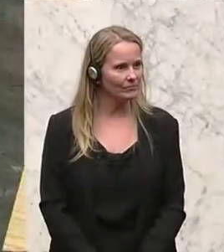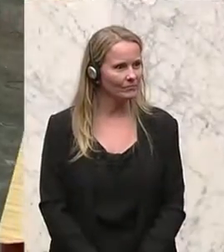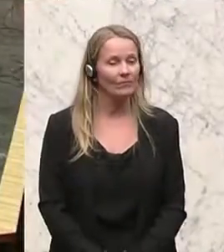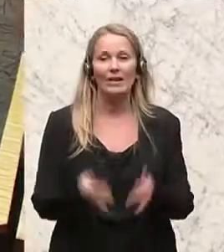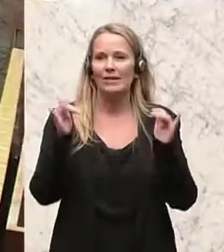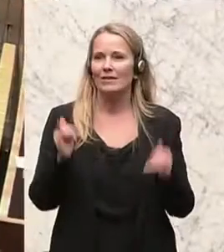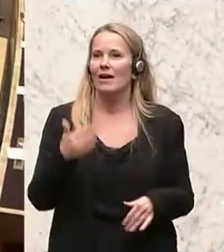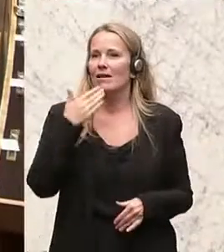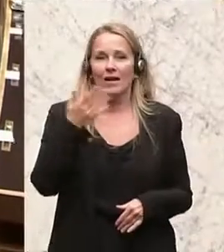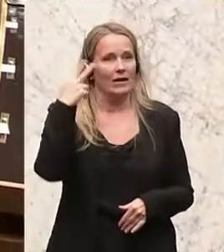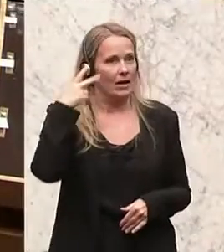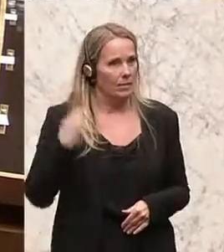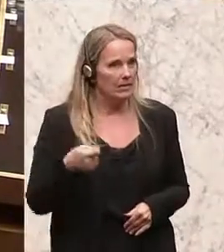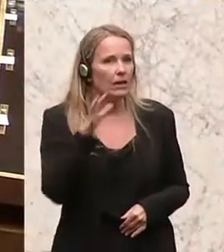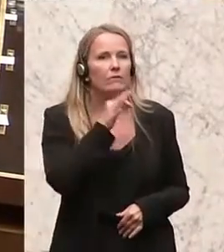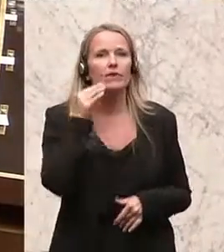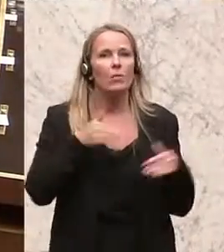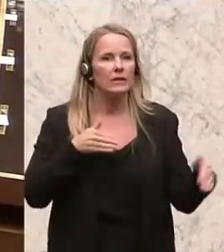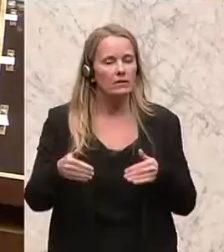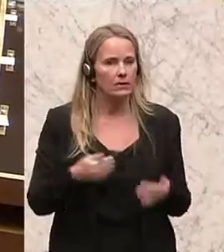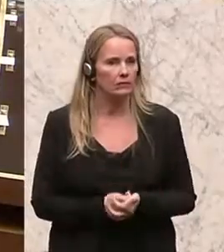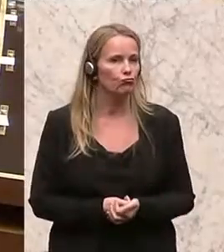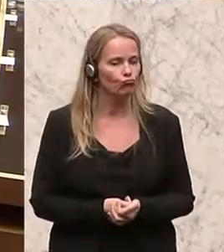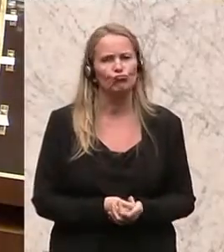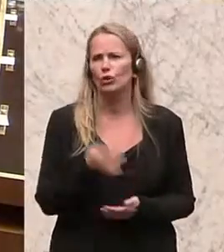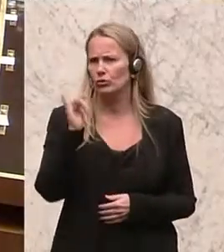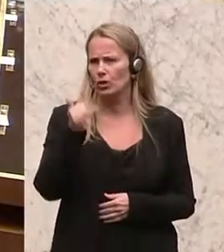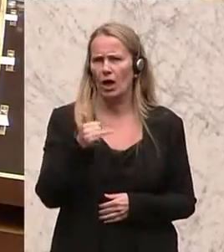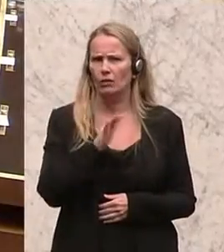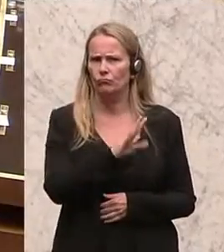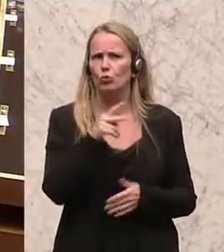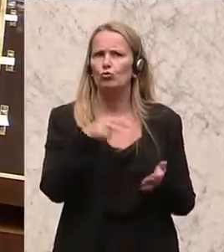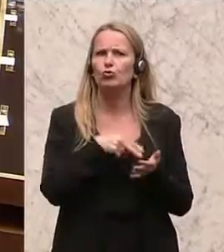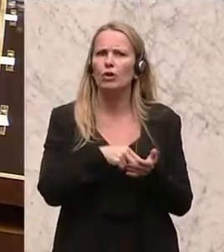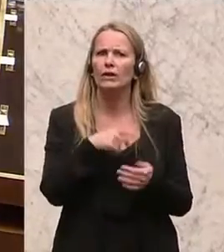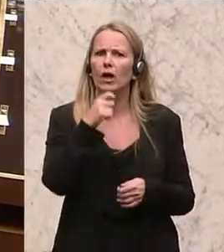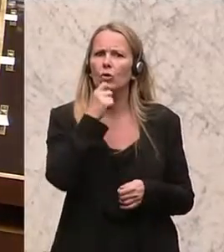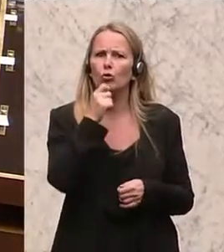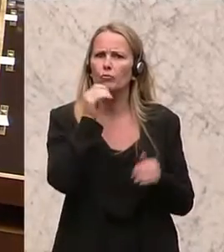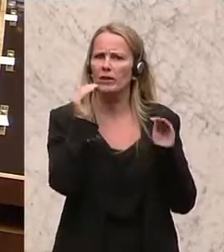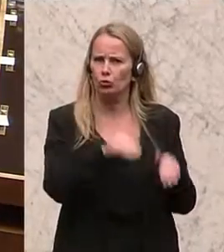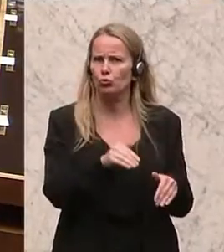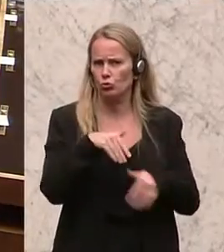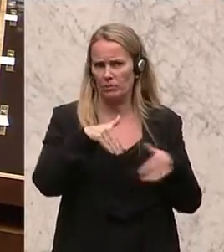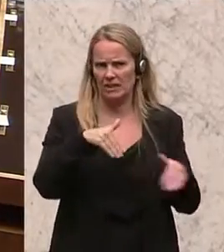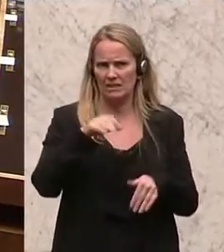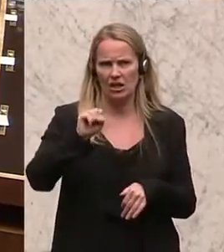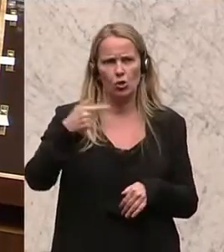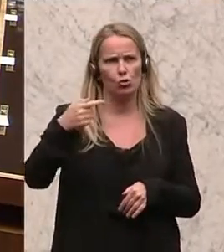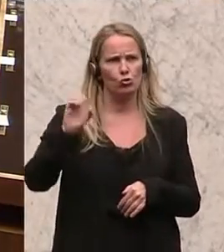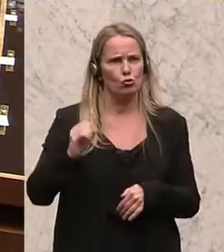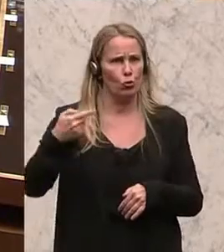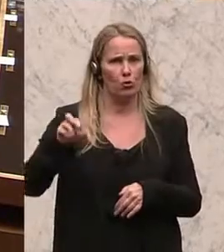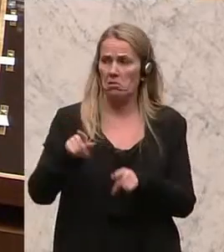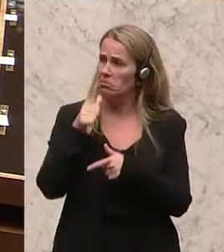Ja, danke Herr Präsident, Frau Minister. Ja, der zuständige Konsumentenschutzminister Stöger ist leider nicht da, aber sind